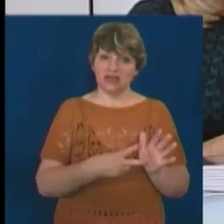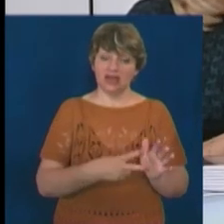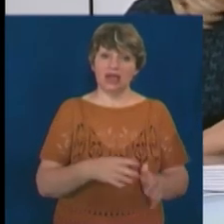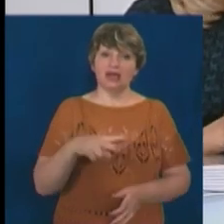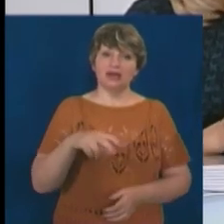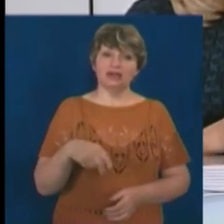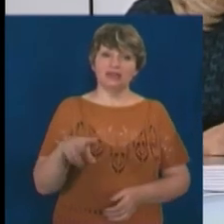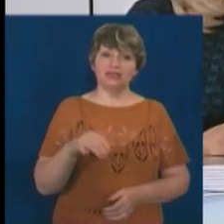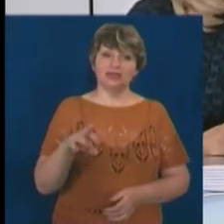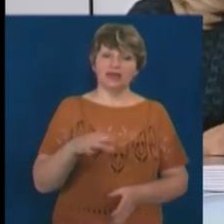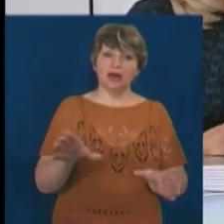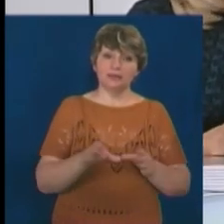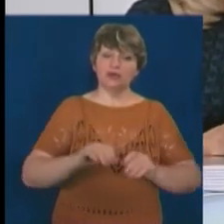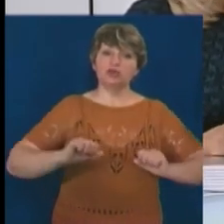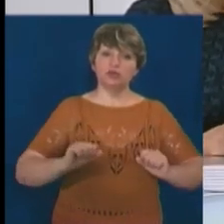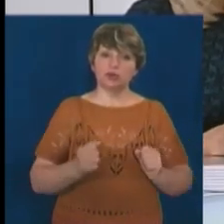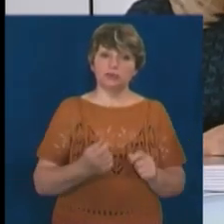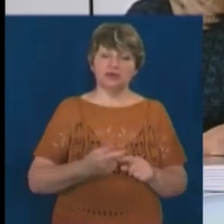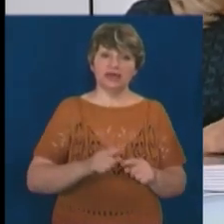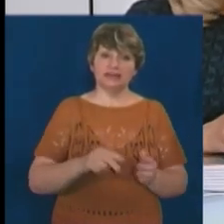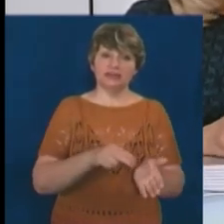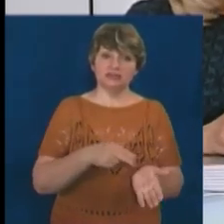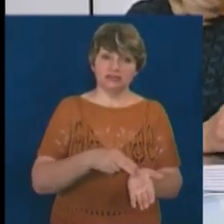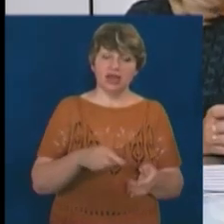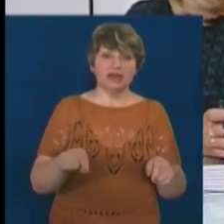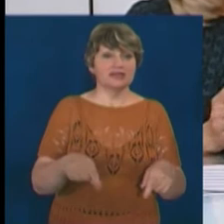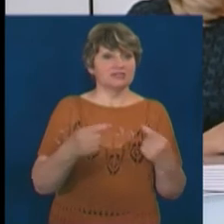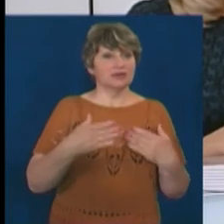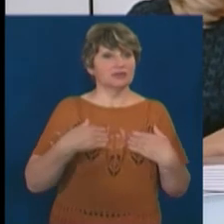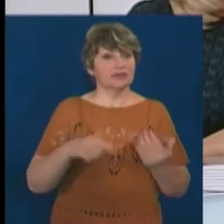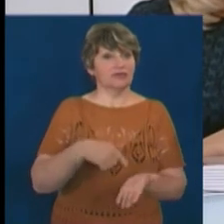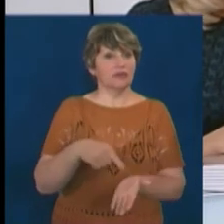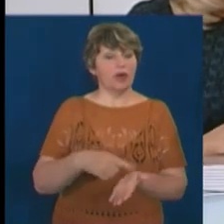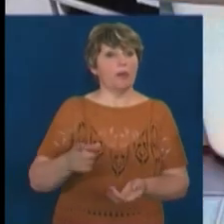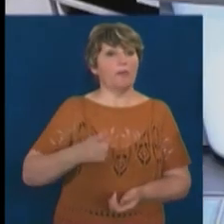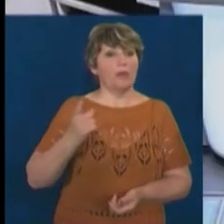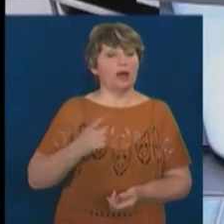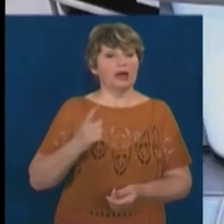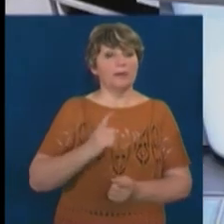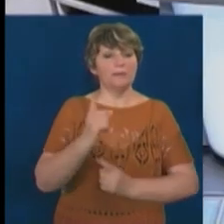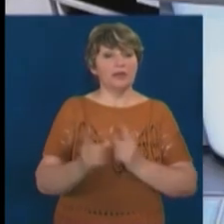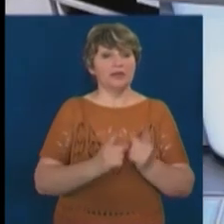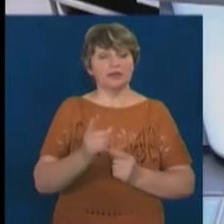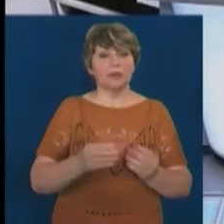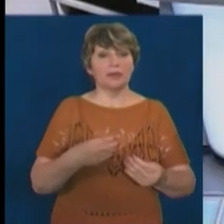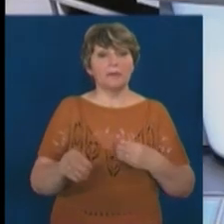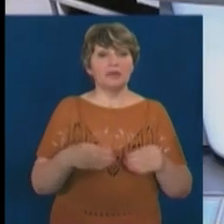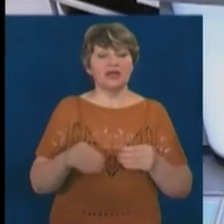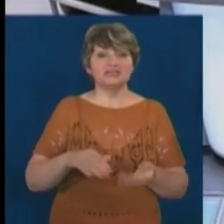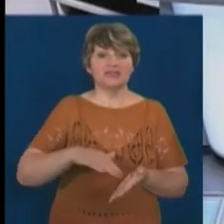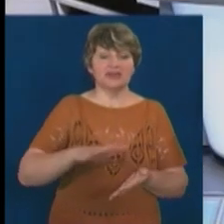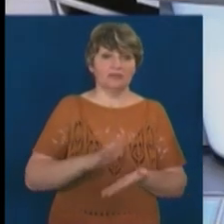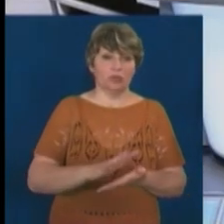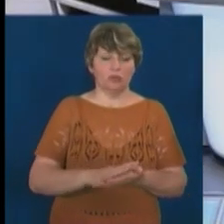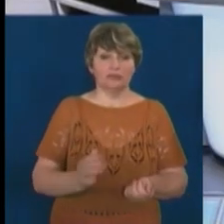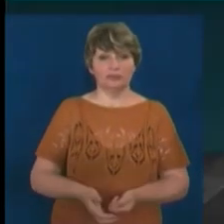Криштоп. Разом з друзями ця черкащанка створила в нашому місті майстерню з переробки пластикових відходів. Давайте надамо їй слово,